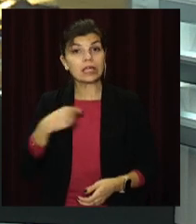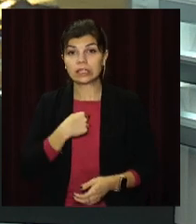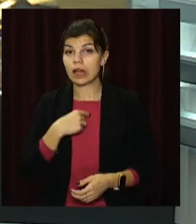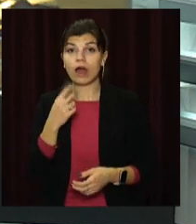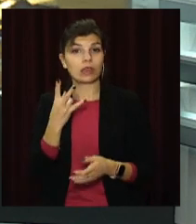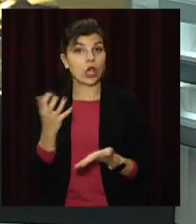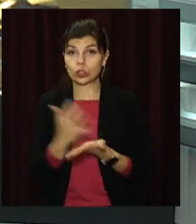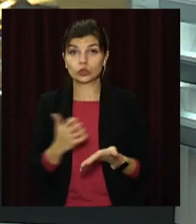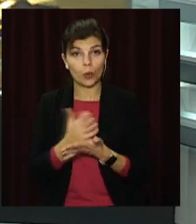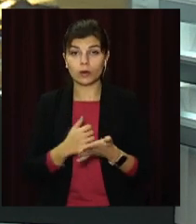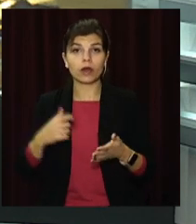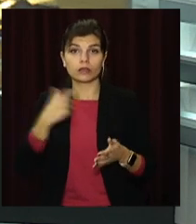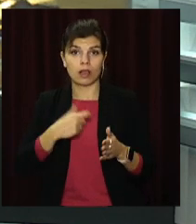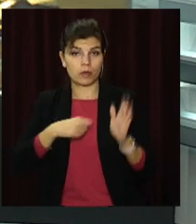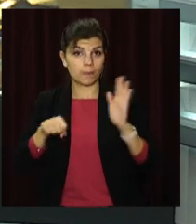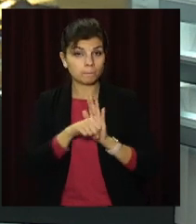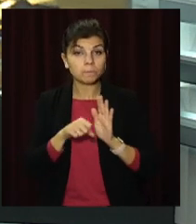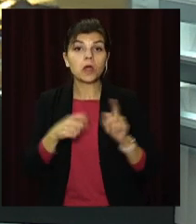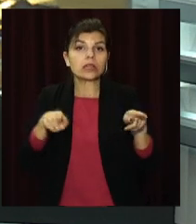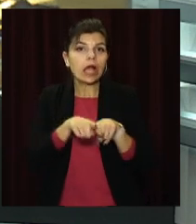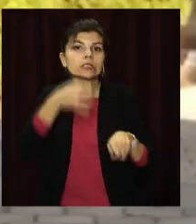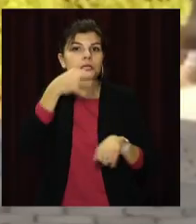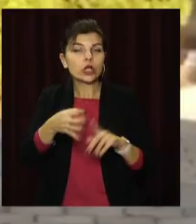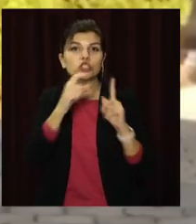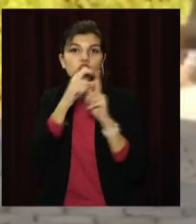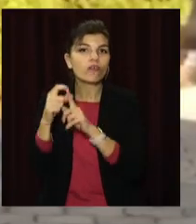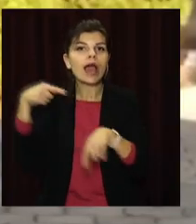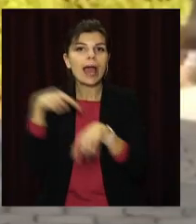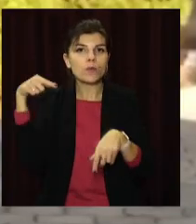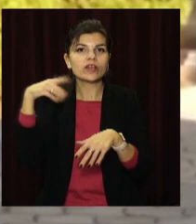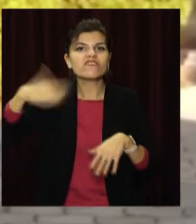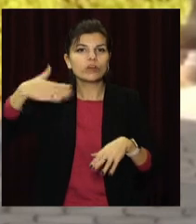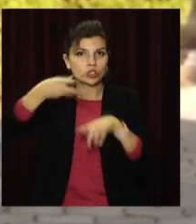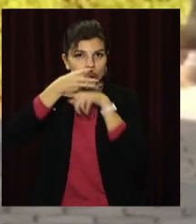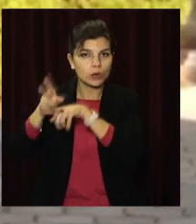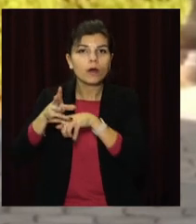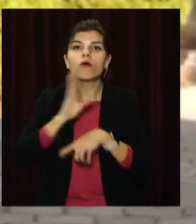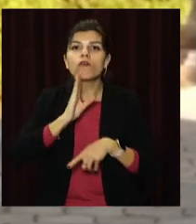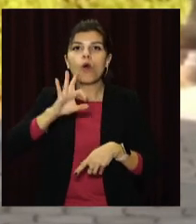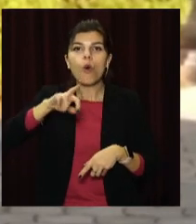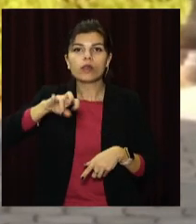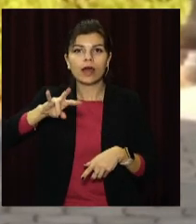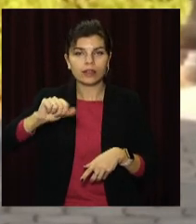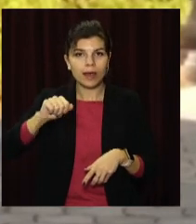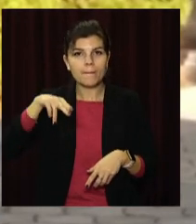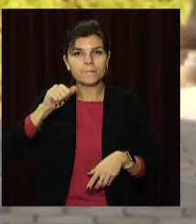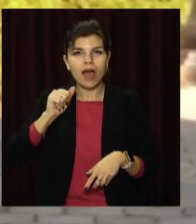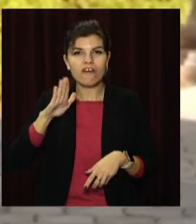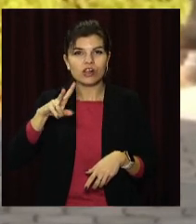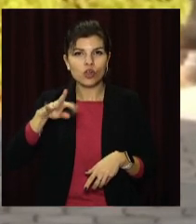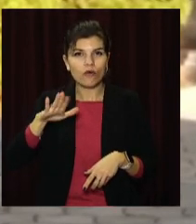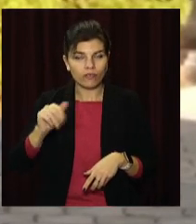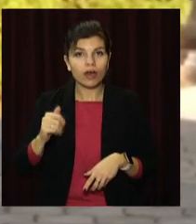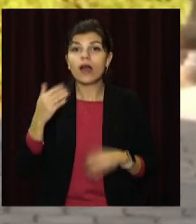Павлова заявила, що ані вона, ані її син не мають наміру накласти на себе руки. Цю заяву Олена написала на тлі